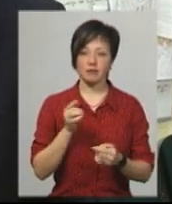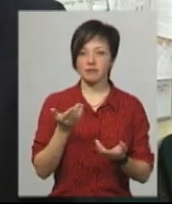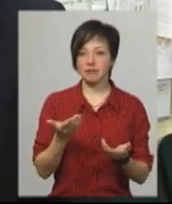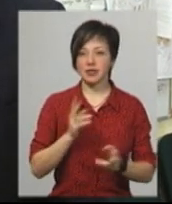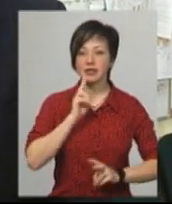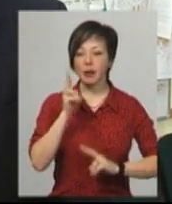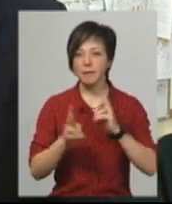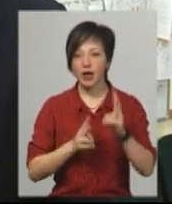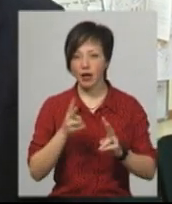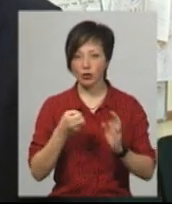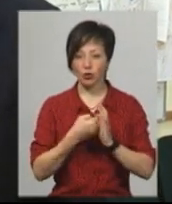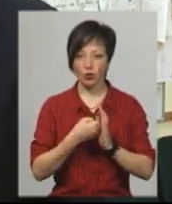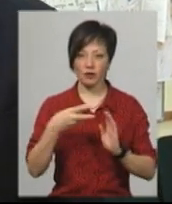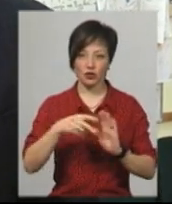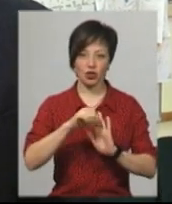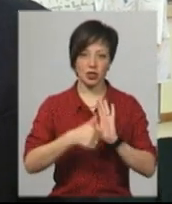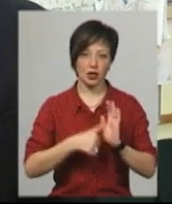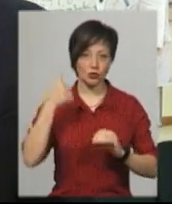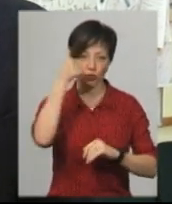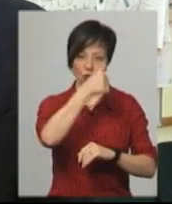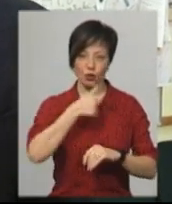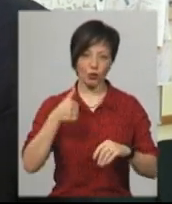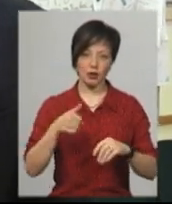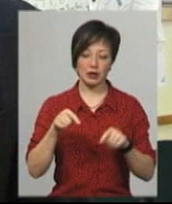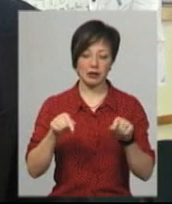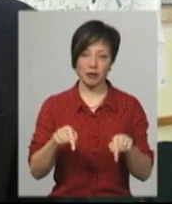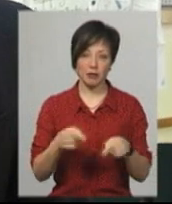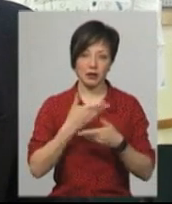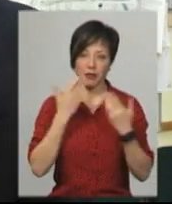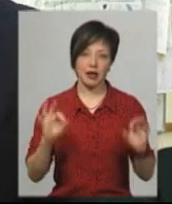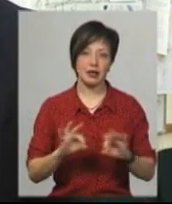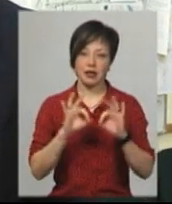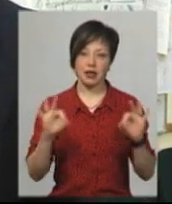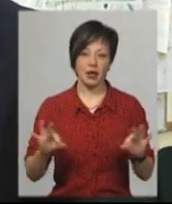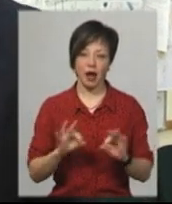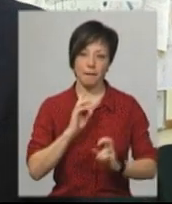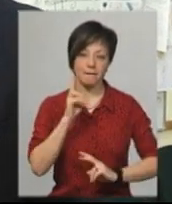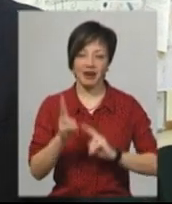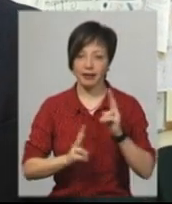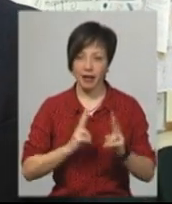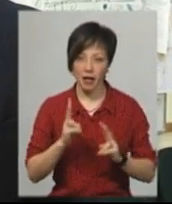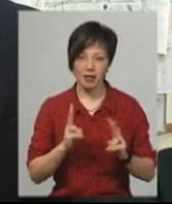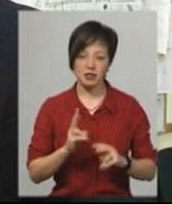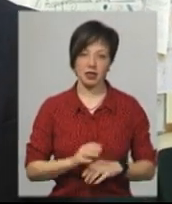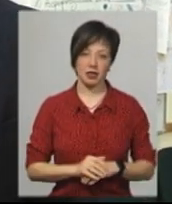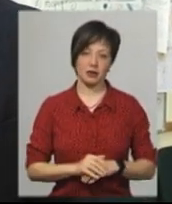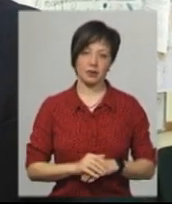2016 року в жовтні місяці, коли були видані містобуди, там немає ніяких претензій, тим паче